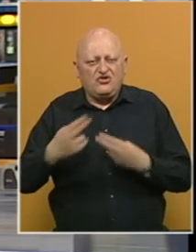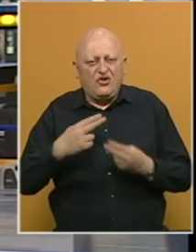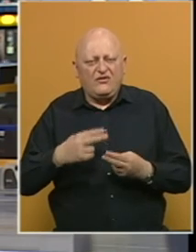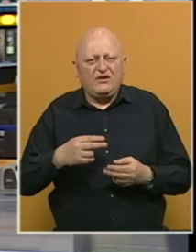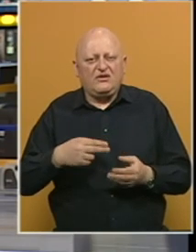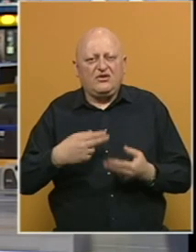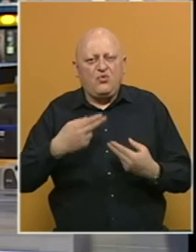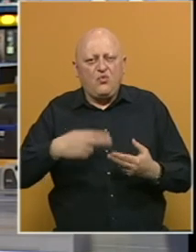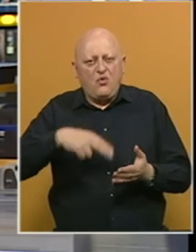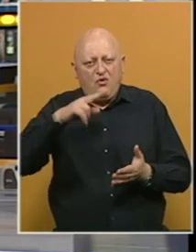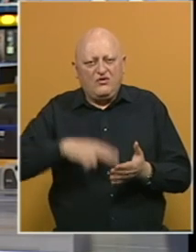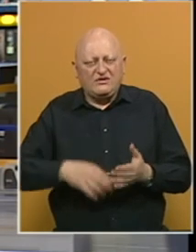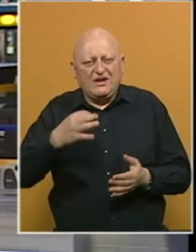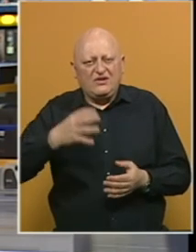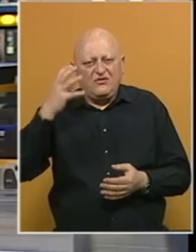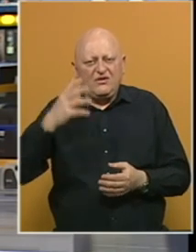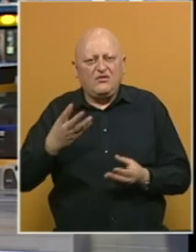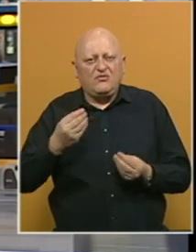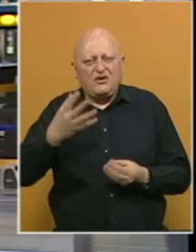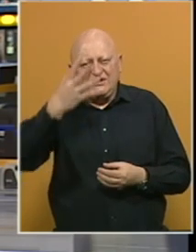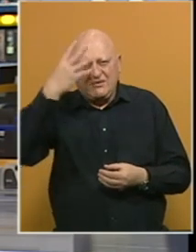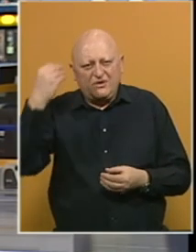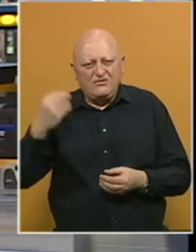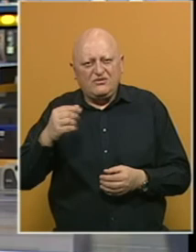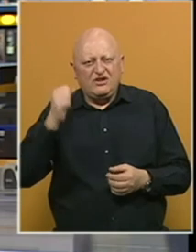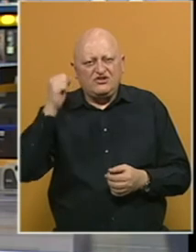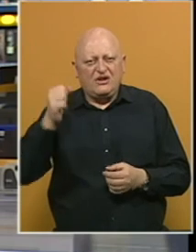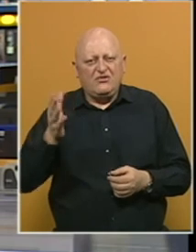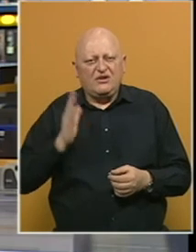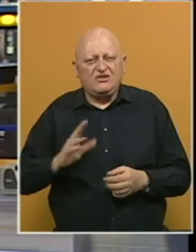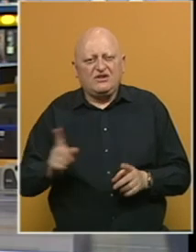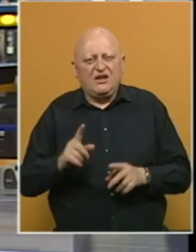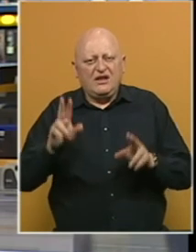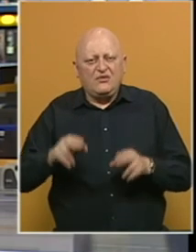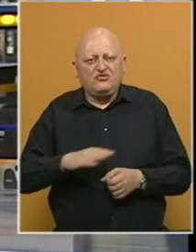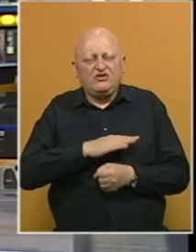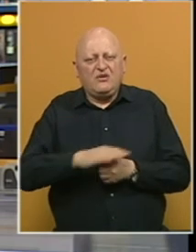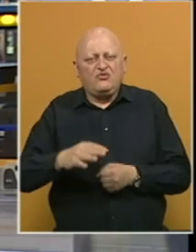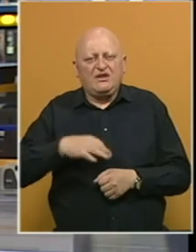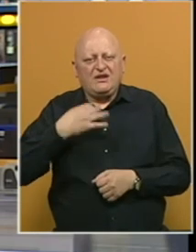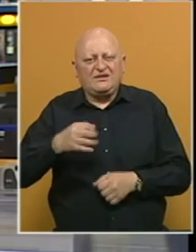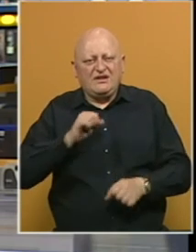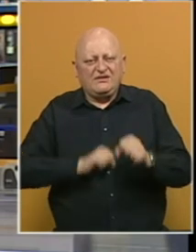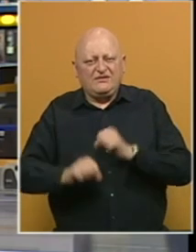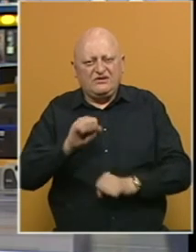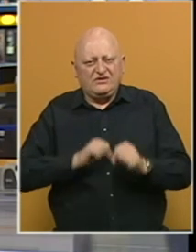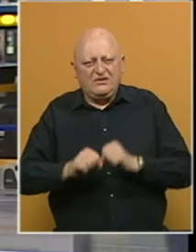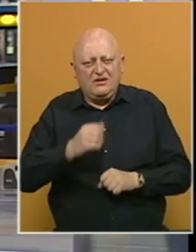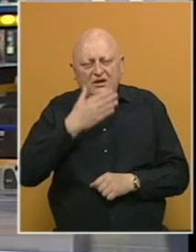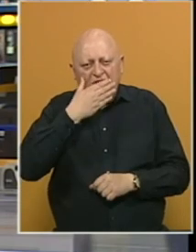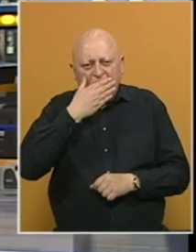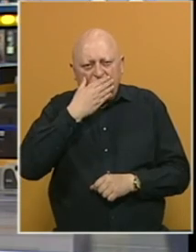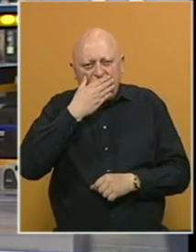da dogovore kolektivni ugovor sa kantonalnom vladom, mnogi zaboravljaju da je Štrajkom građanima onemogućena potpuna zdravstvena